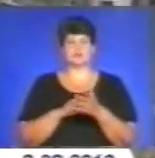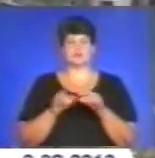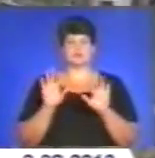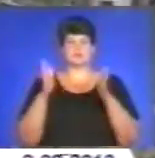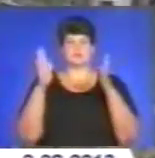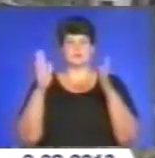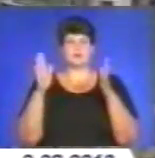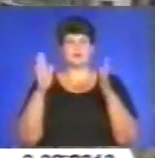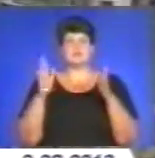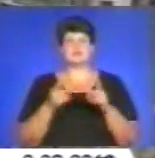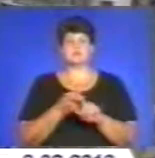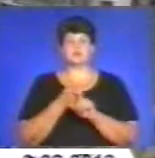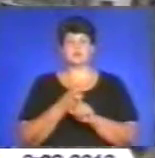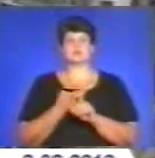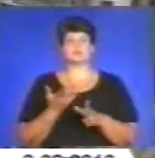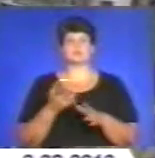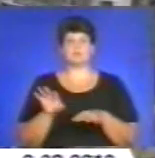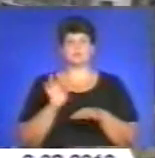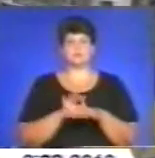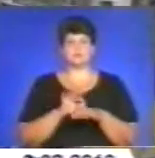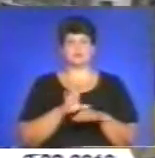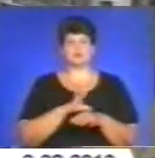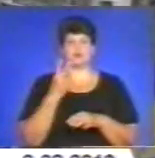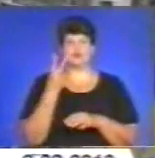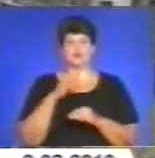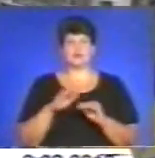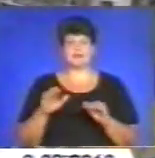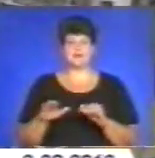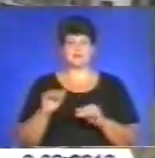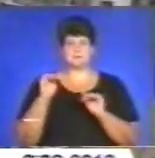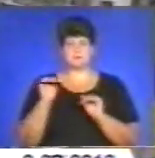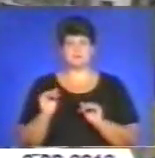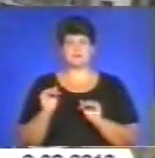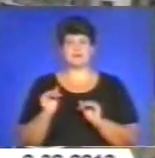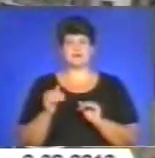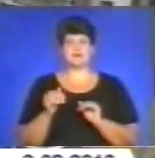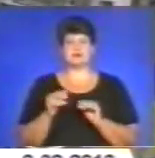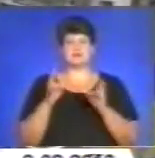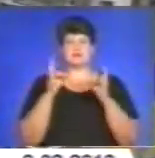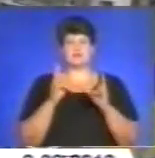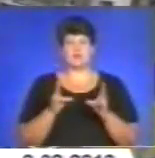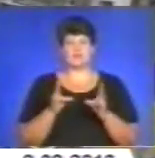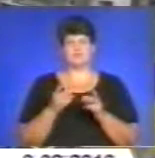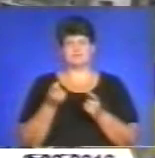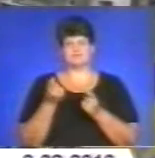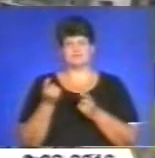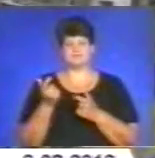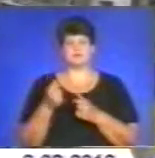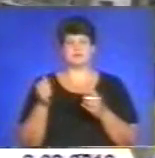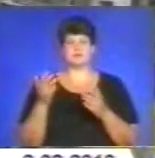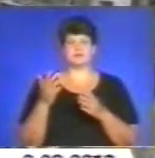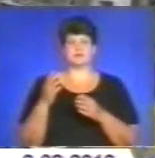Також серед даних потерпілих було двоє дітей неповнолітніх, в яких травми незначні, забій